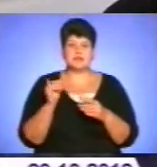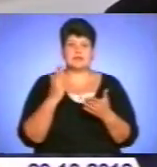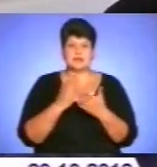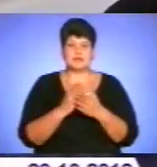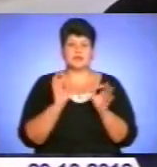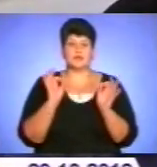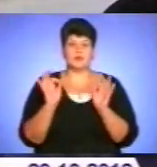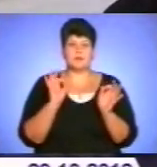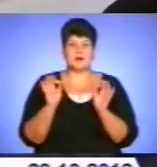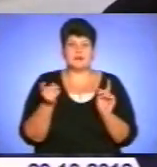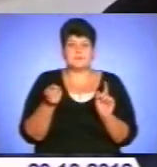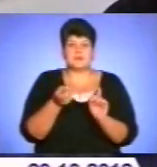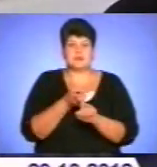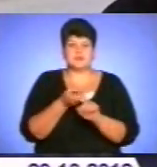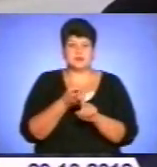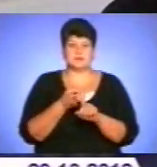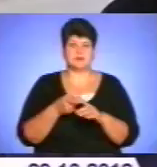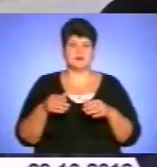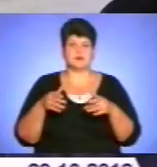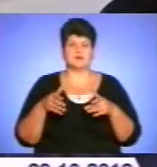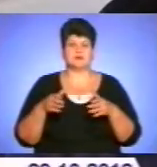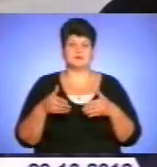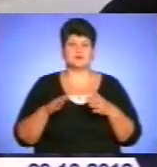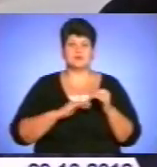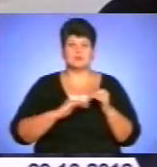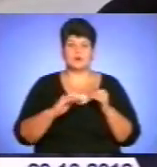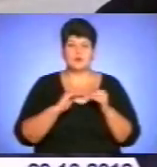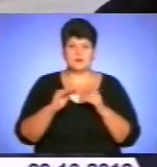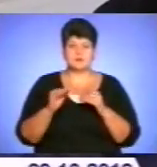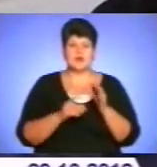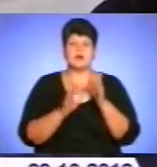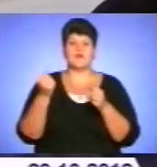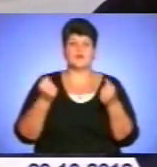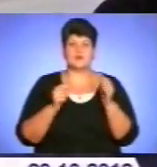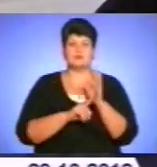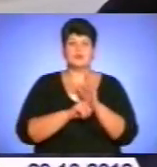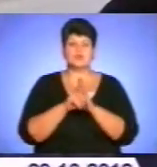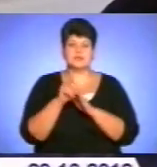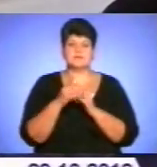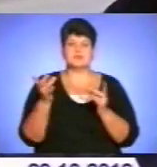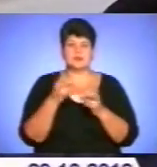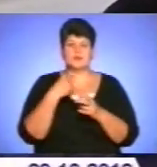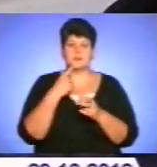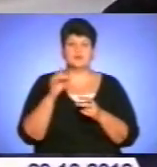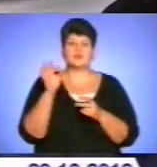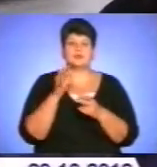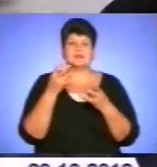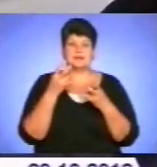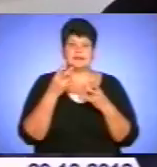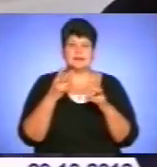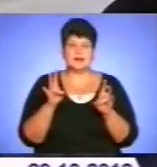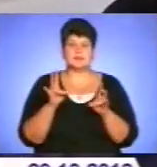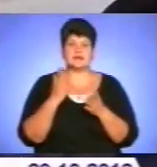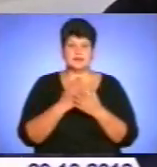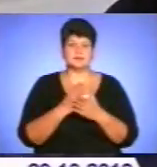нормальний сцеплення чи шин. Ну, а порадою для водіїв-початківців це буде таке, щоб ніякому разі не ставили, тому що є